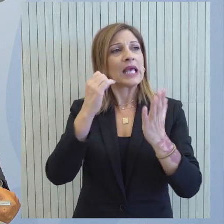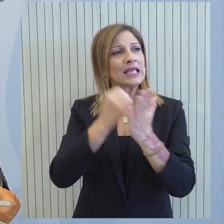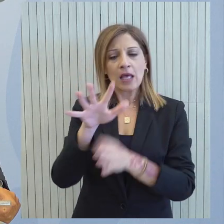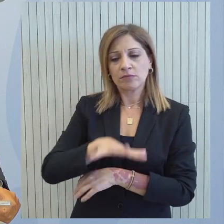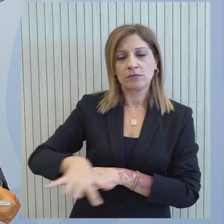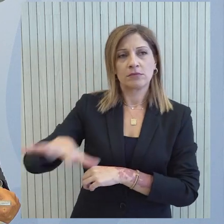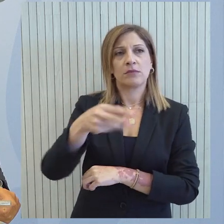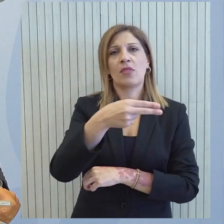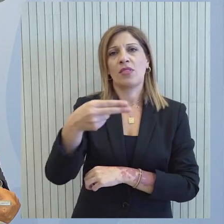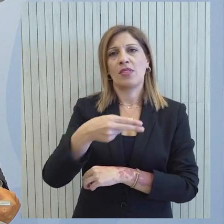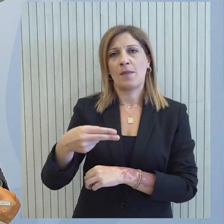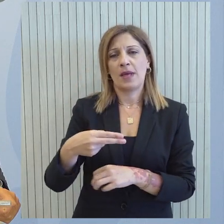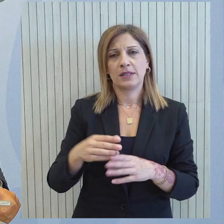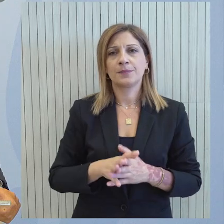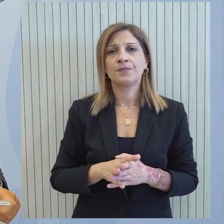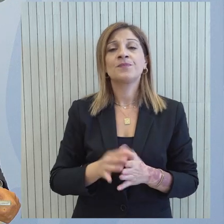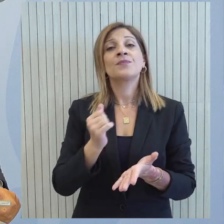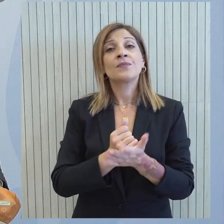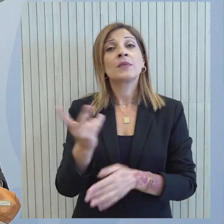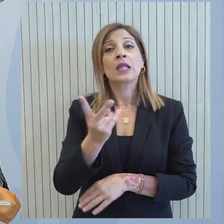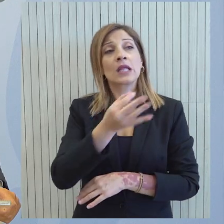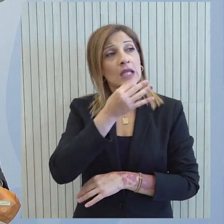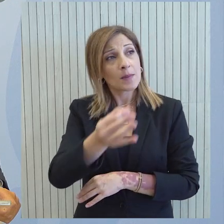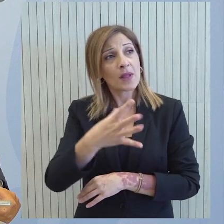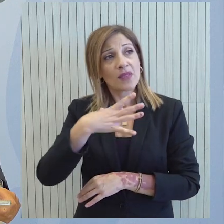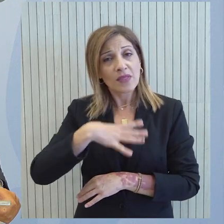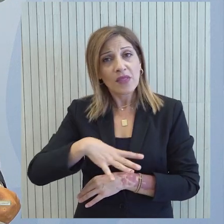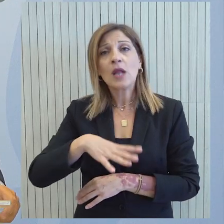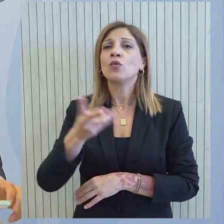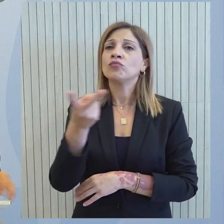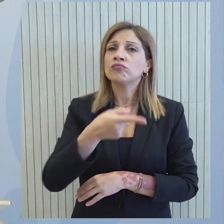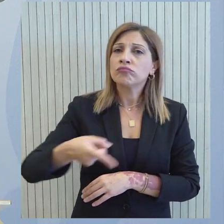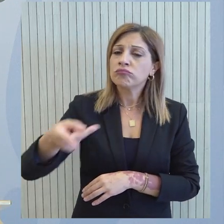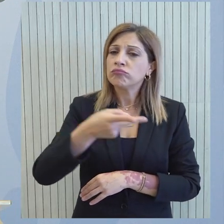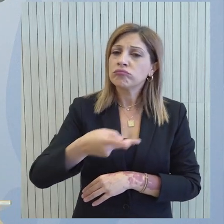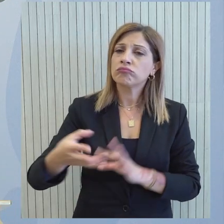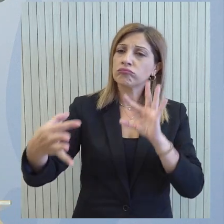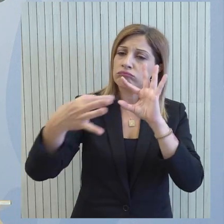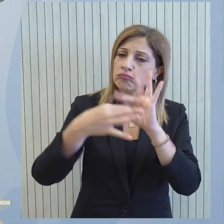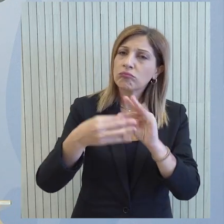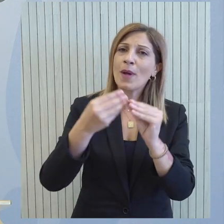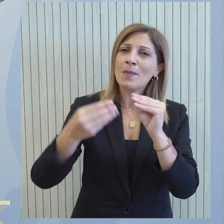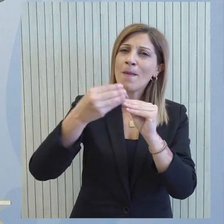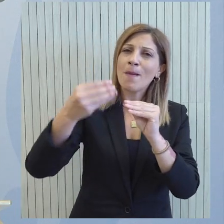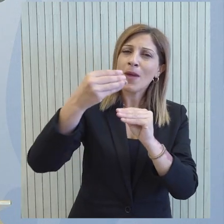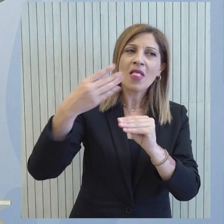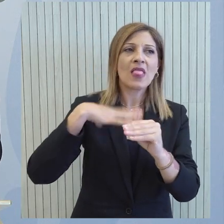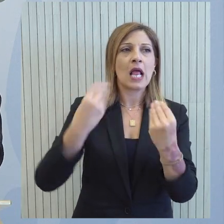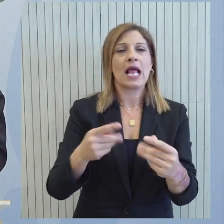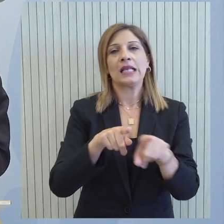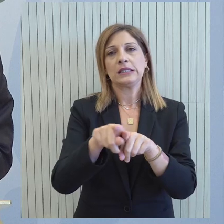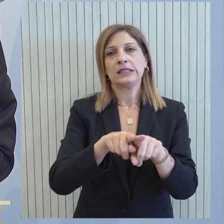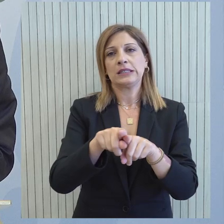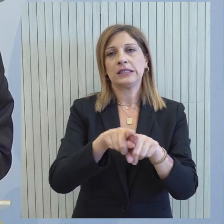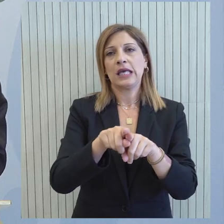επίσης και τις περιφερειακές εξελίξεις, ενώ επιβεβαίωσαν την ισχύ και την δυναμική της στρατηγικής εταιρικής σχέσης μεταξύ των